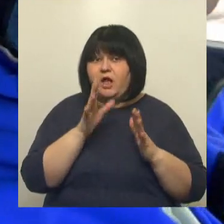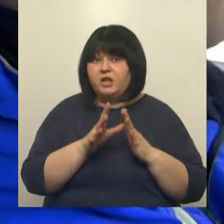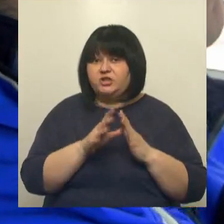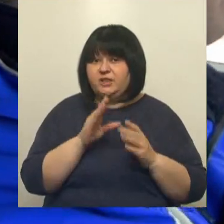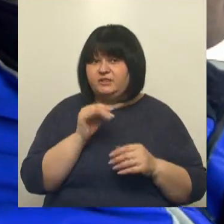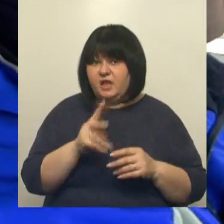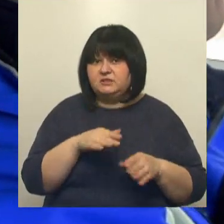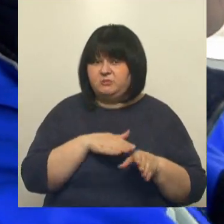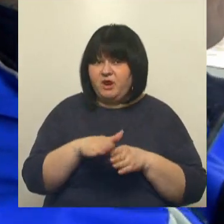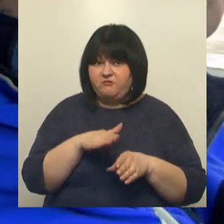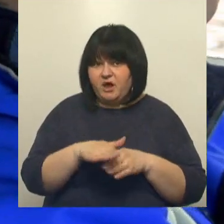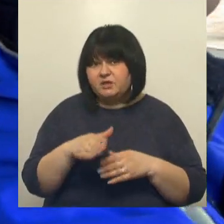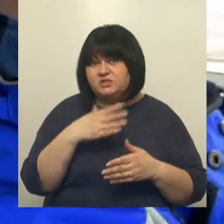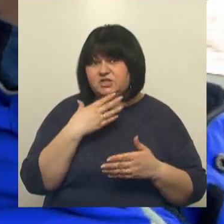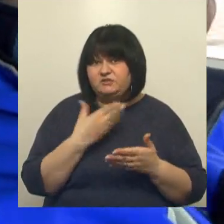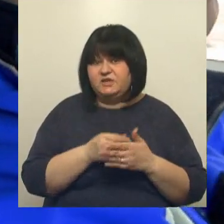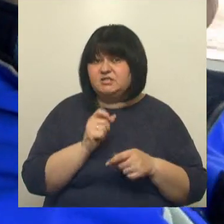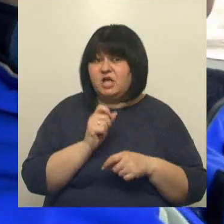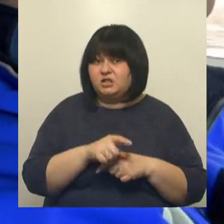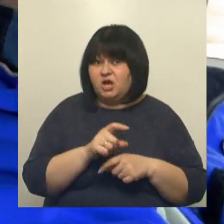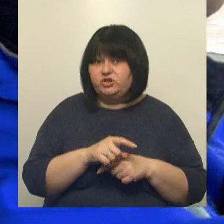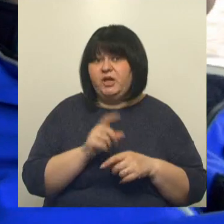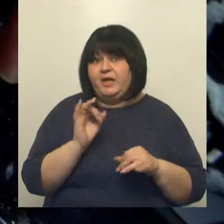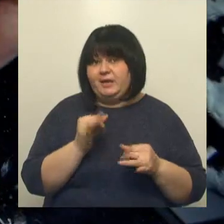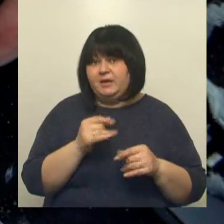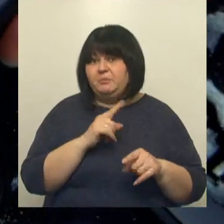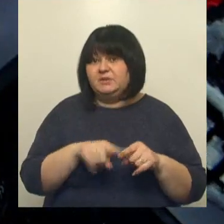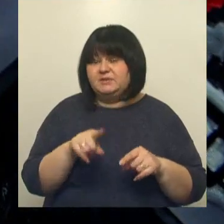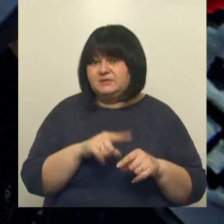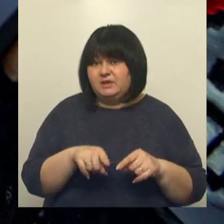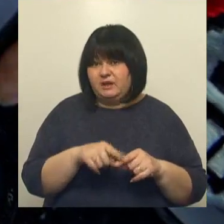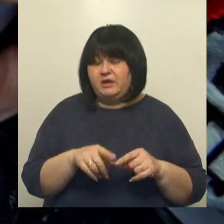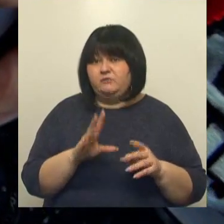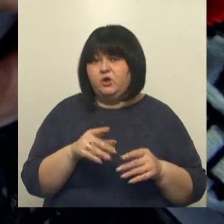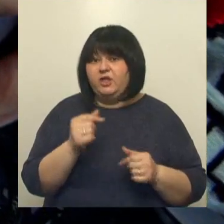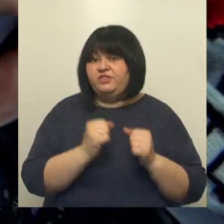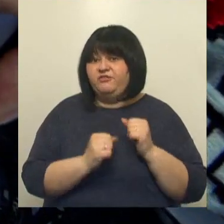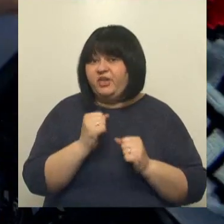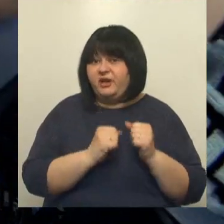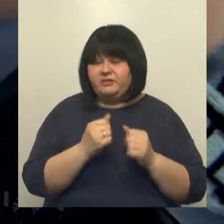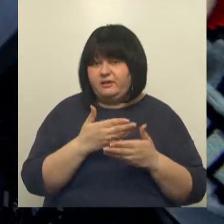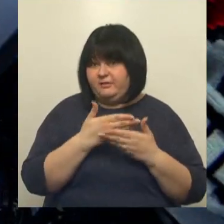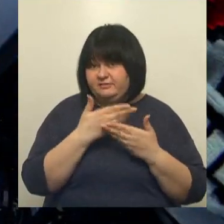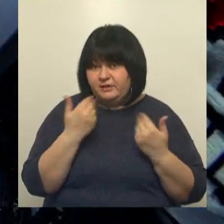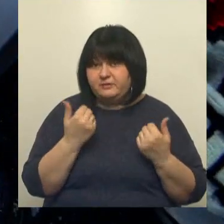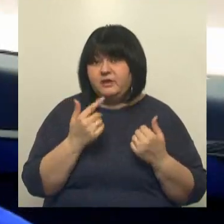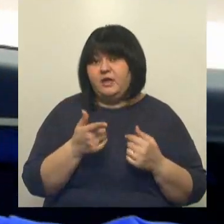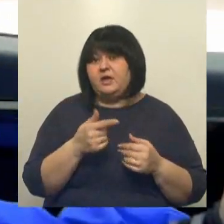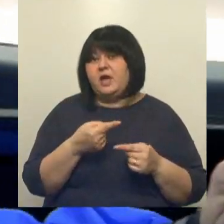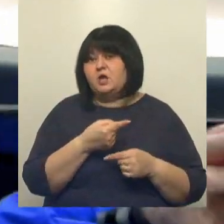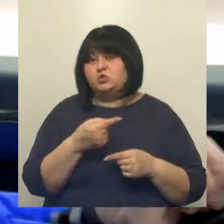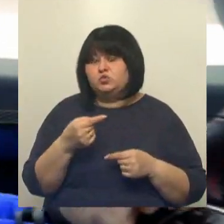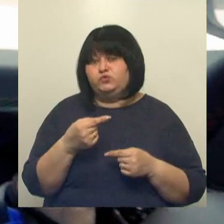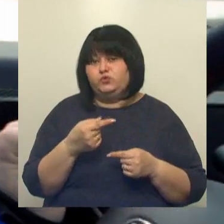справляется со своей задачей гораздо быстрее. Так как нет двигателя, то отсутствуют